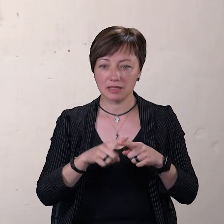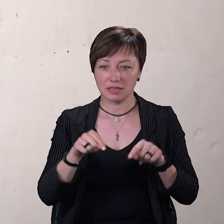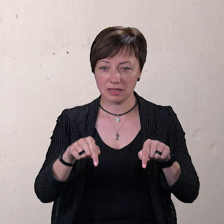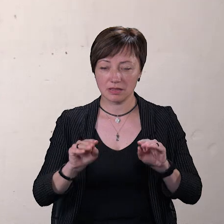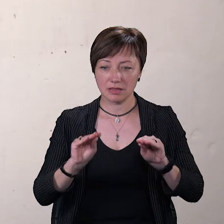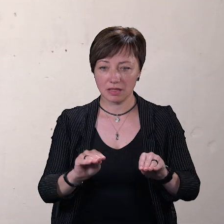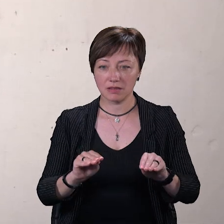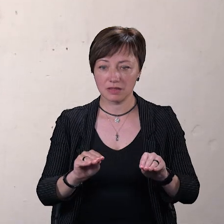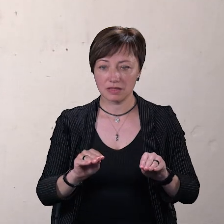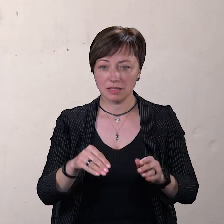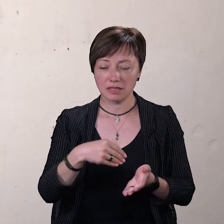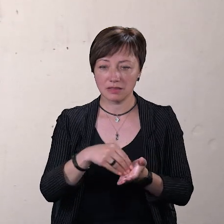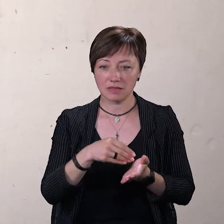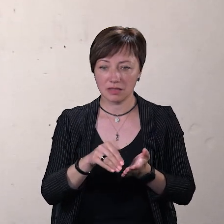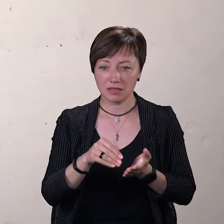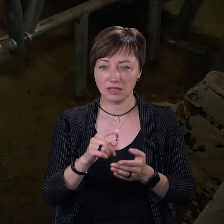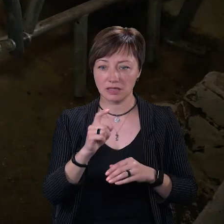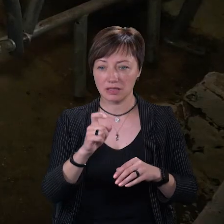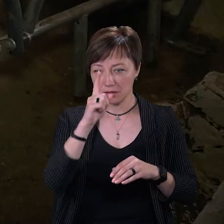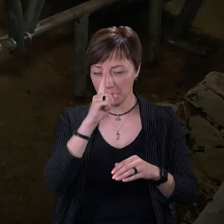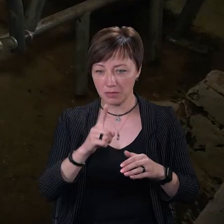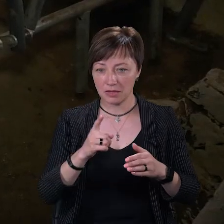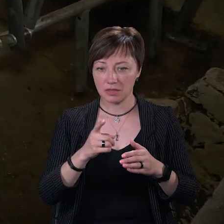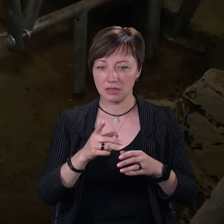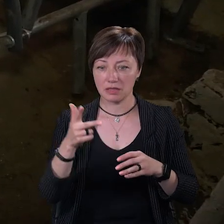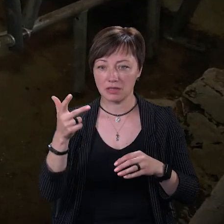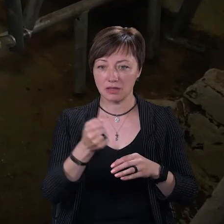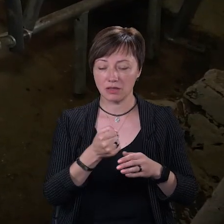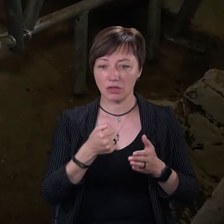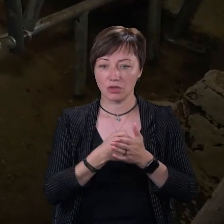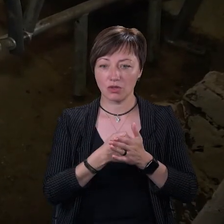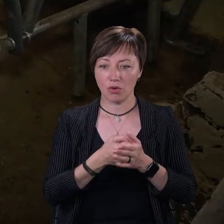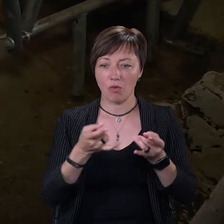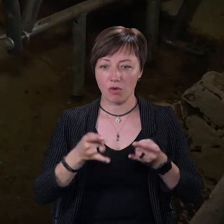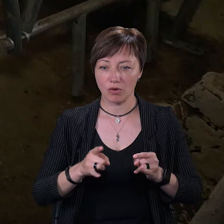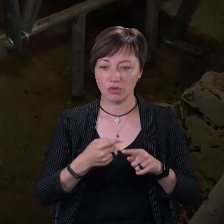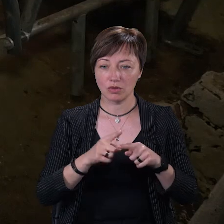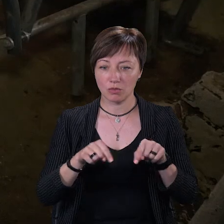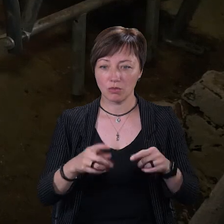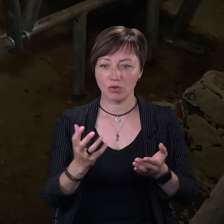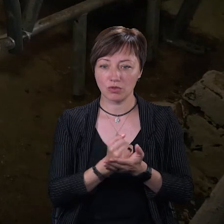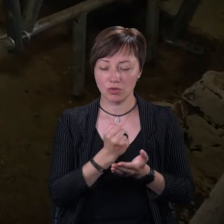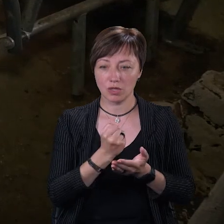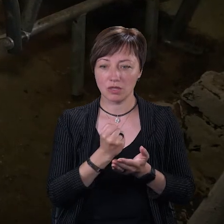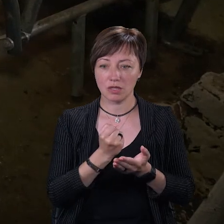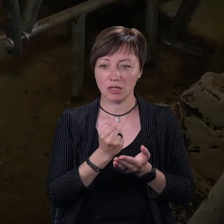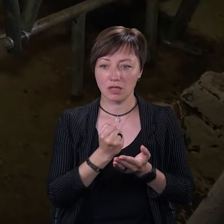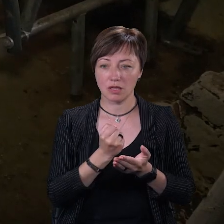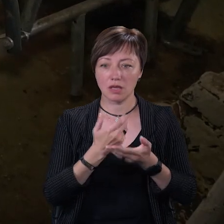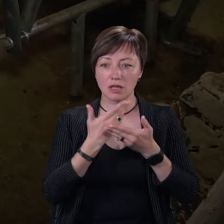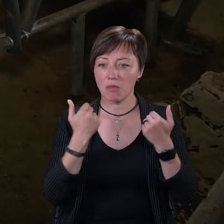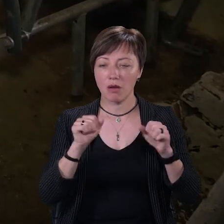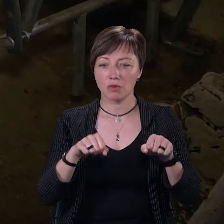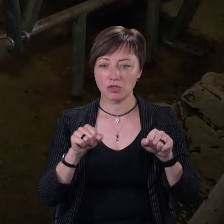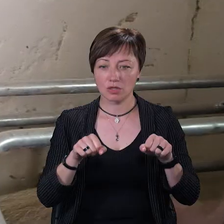ставимо свиней приблизно за місяць чи за три неділі до опороси. У цьому станку, вона не має